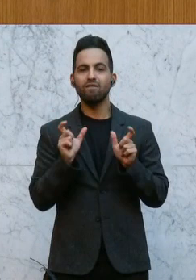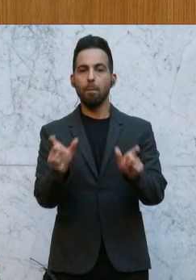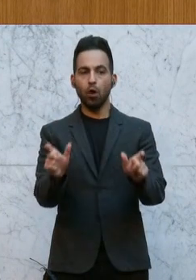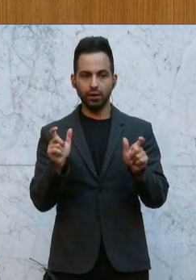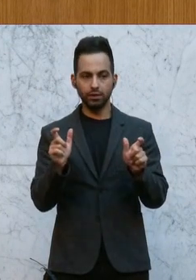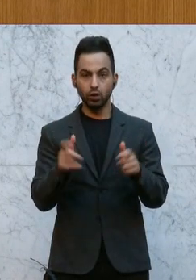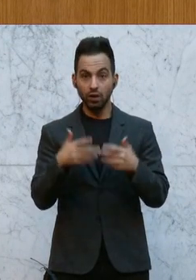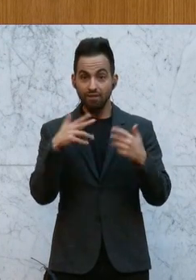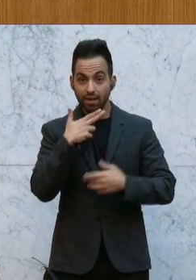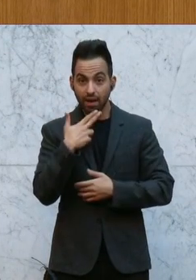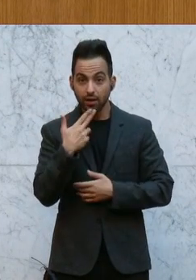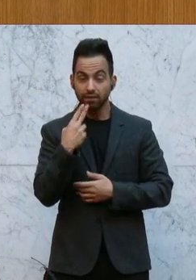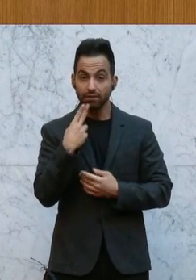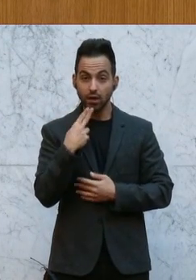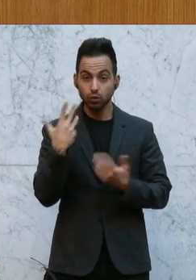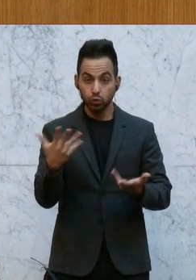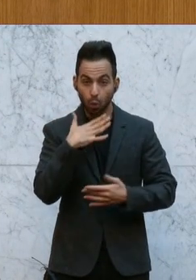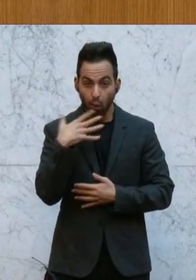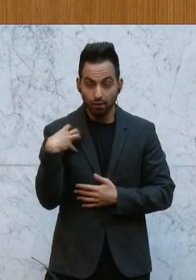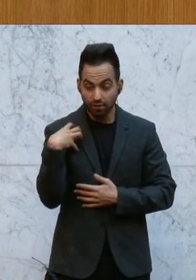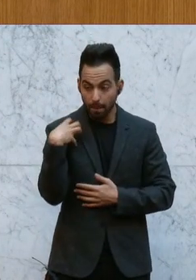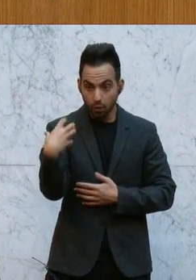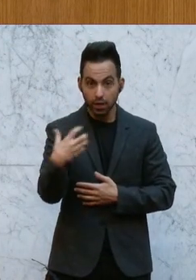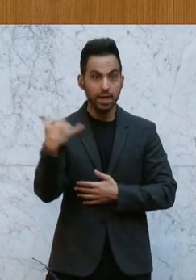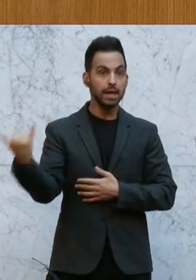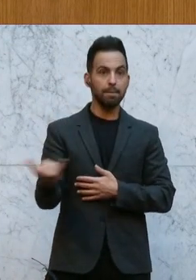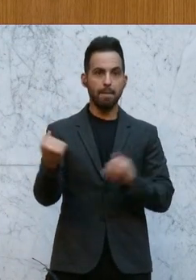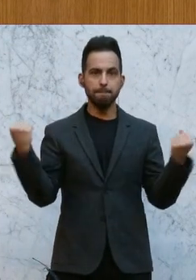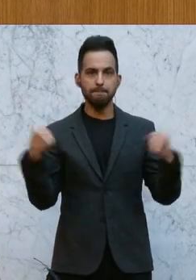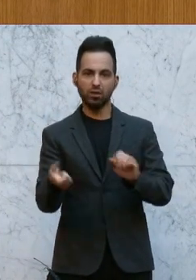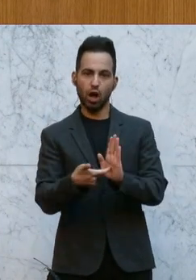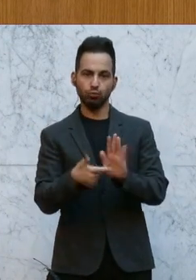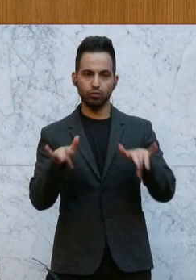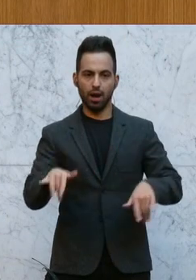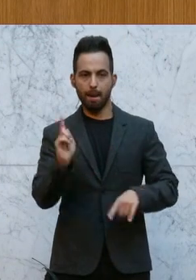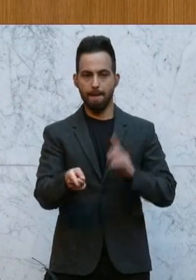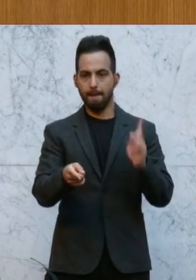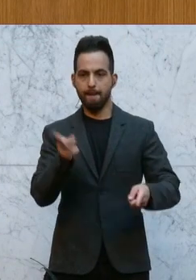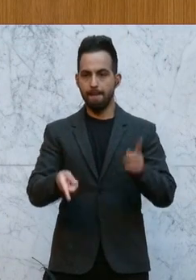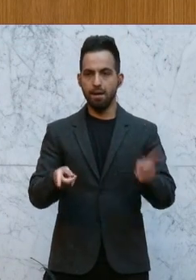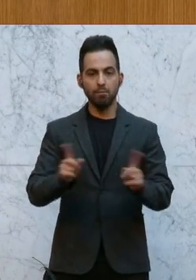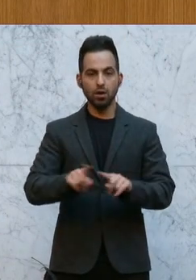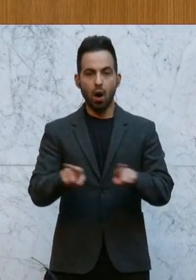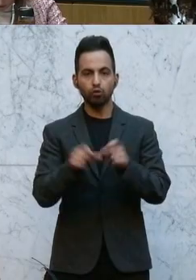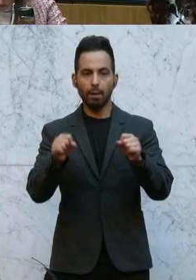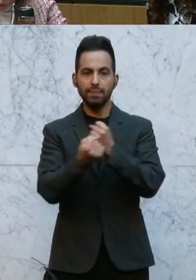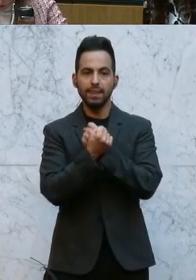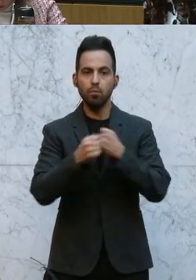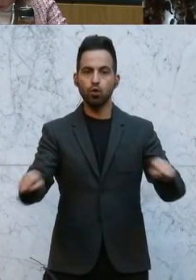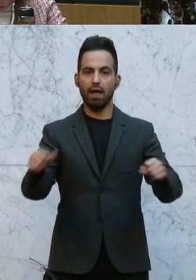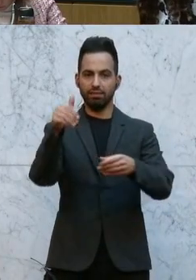so viel Vermögen hat, auch immer Machtansprüche stellt und ständig versucht, auch auf die Politik, auf die Demokratie einzugreifen.